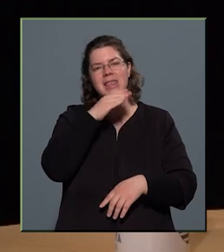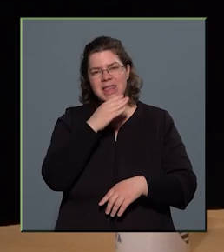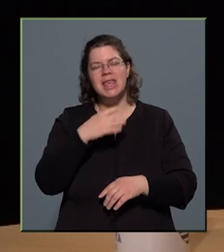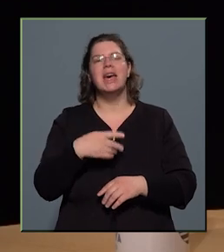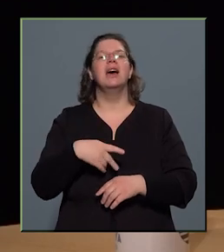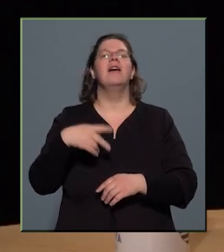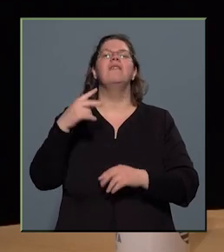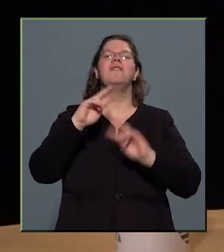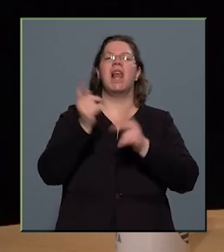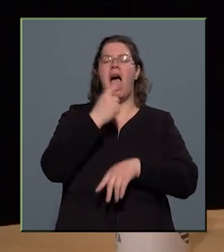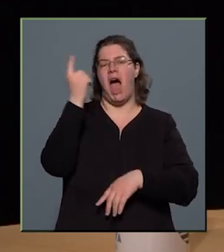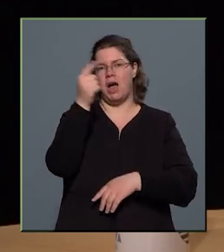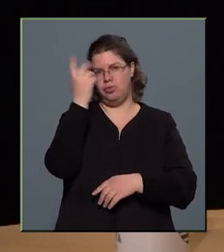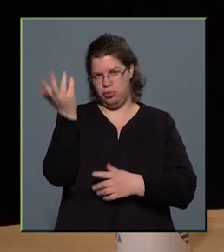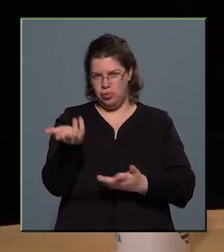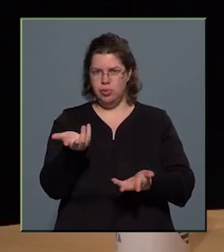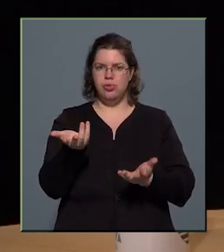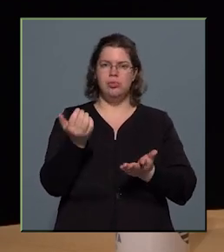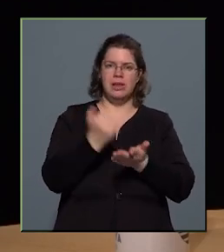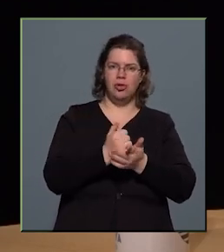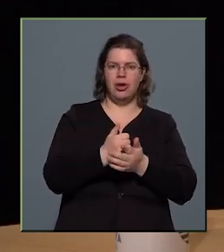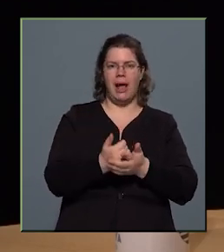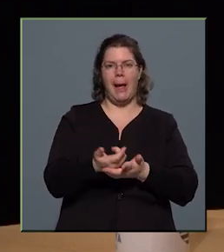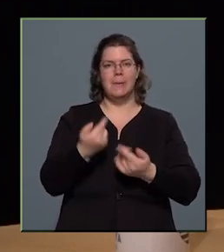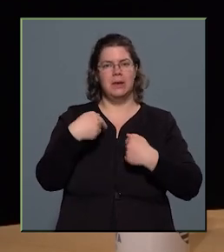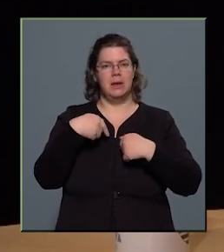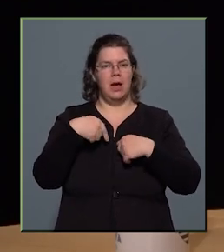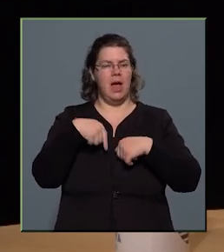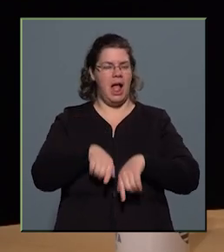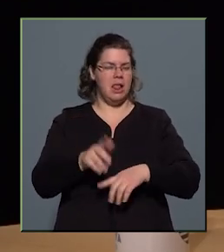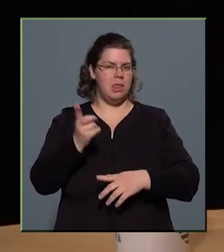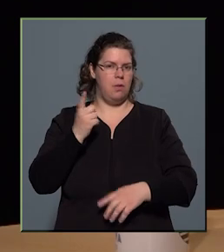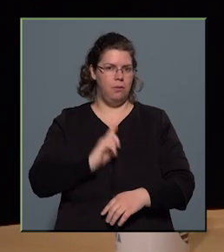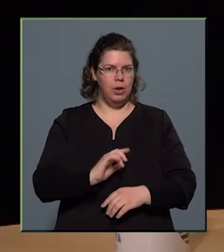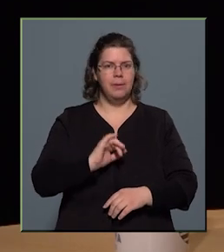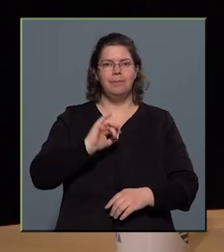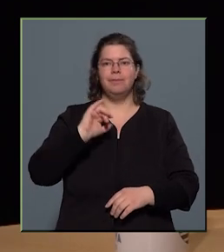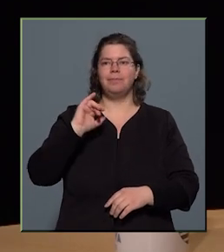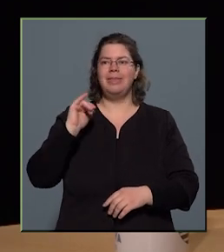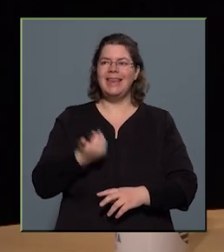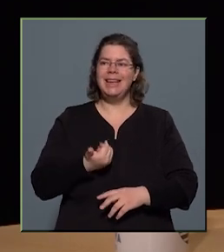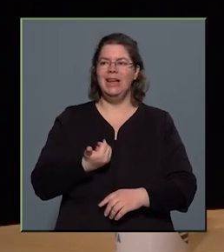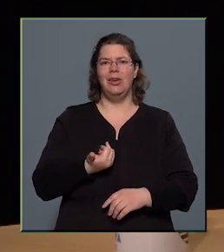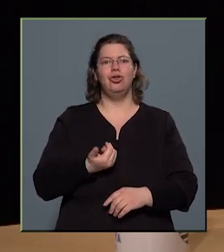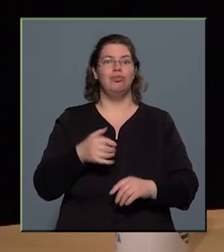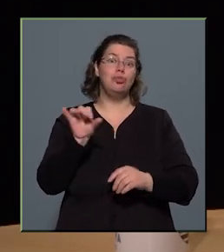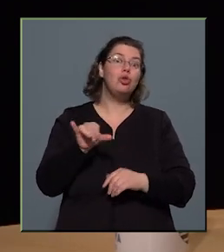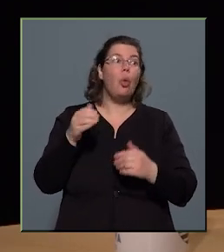Tudományos és Technikai Albizottság elnöke voltam, és hát ezt még nyugdíjasként, úgy